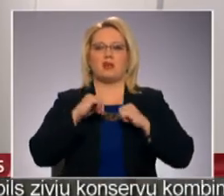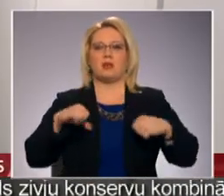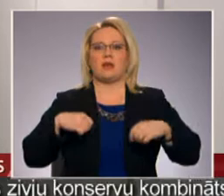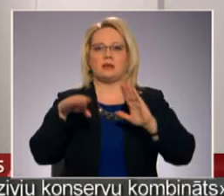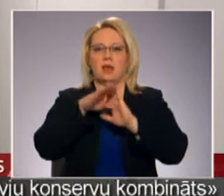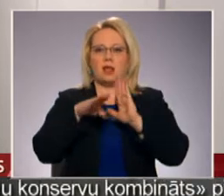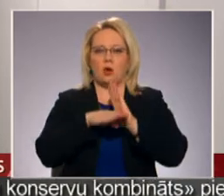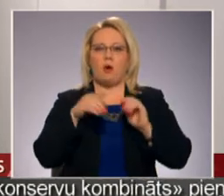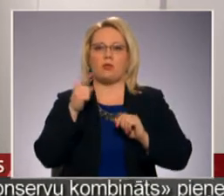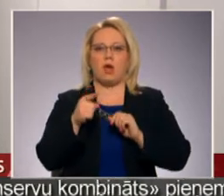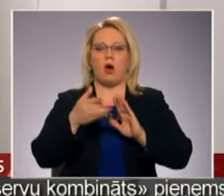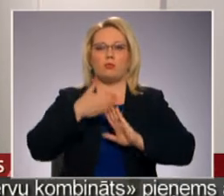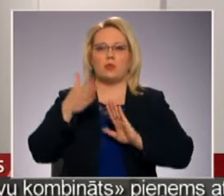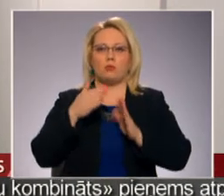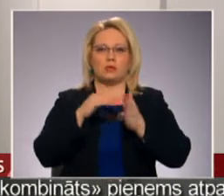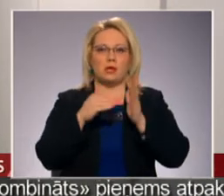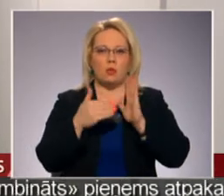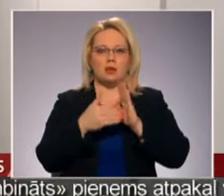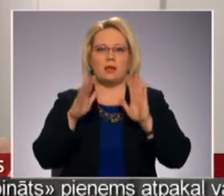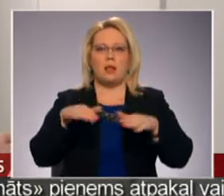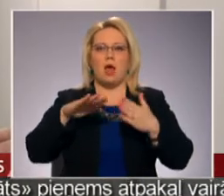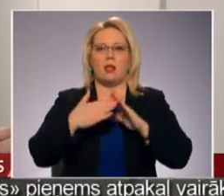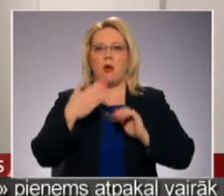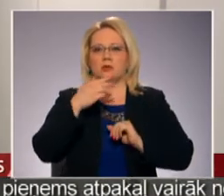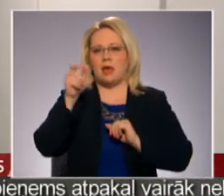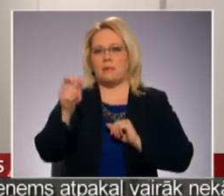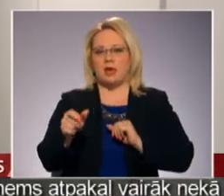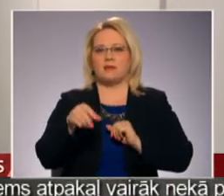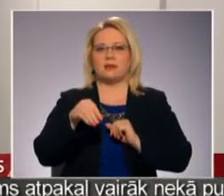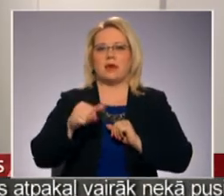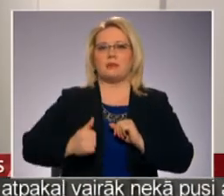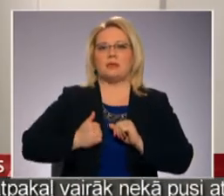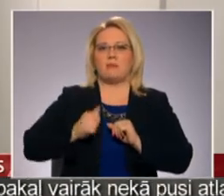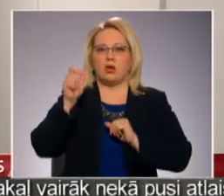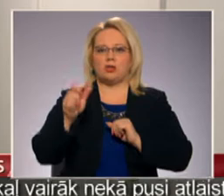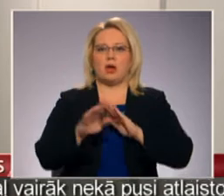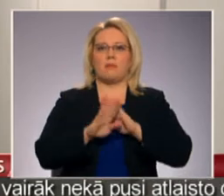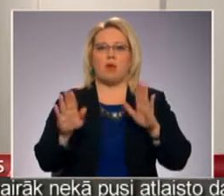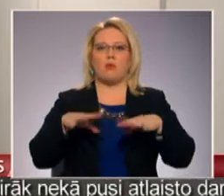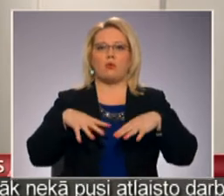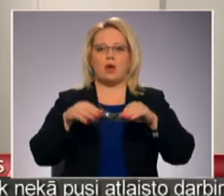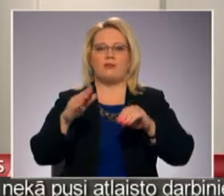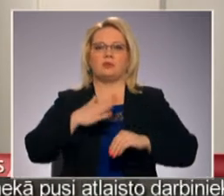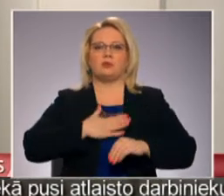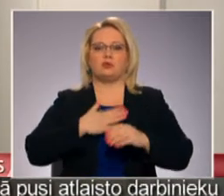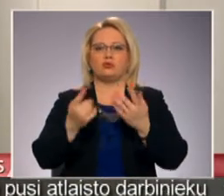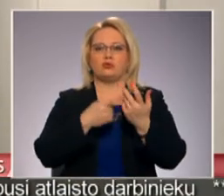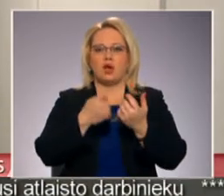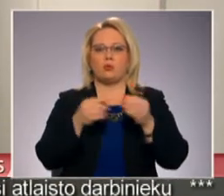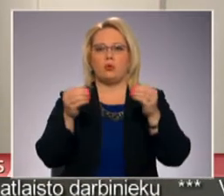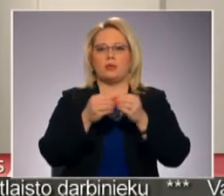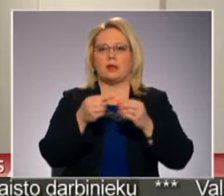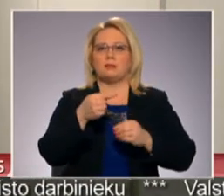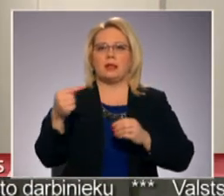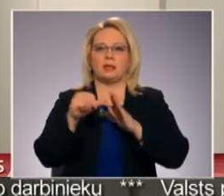un tādā jādu uzlabot šo situāciju, lai lauksaimniekam vai zemes īpašniekam nebūtu jāveic pēc mūsu uzskaitījumu no 10 līdz